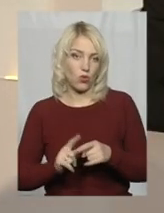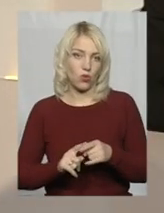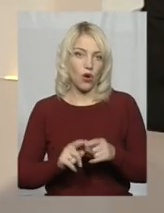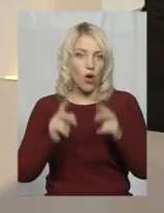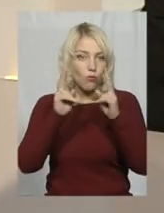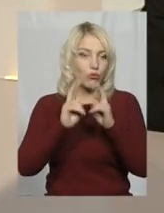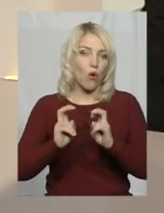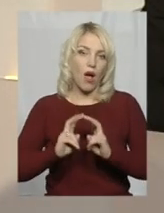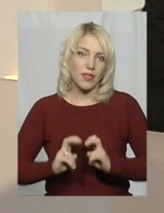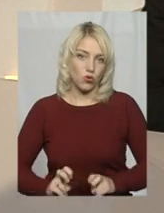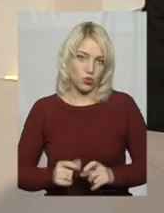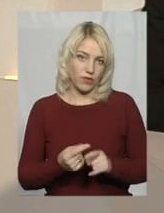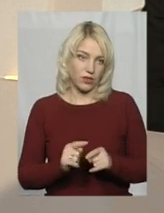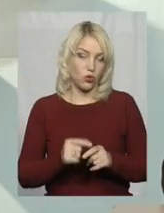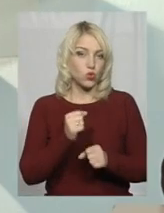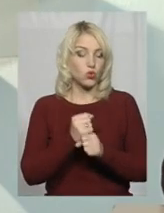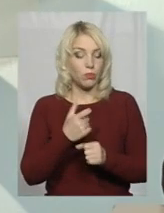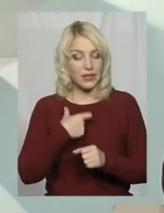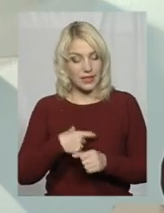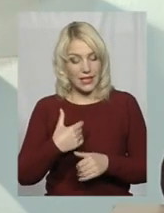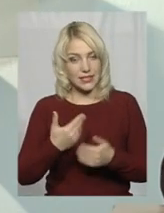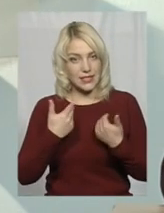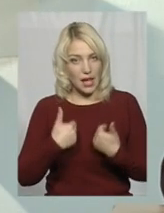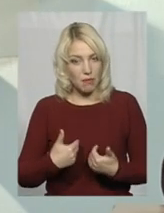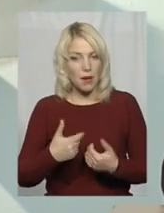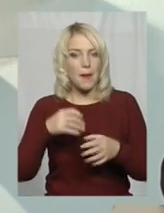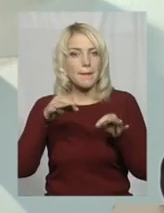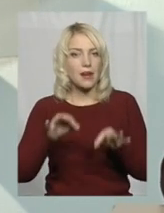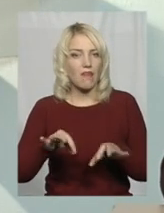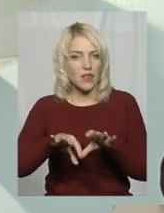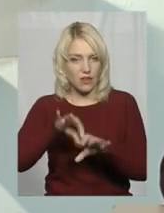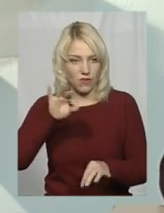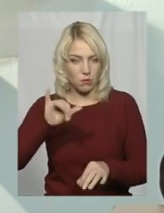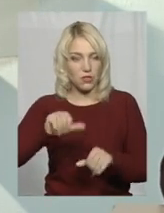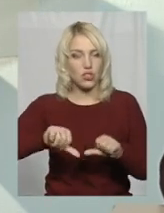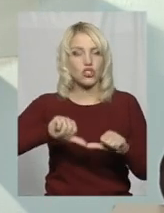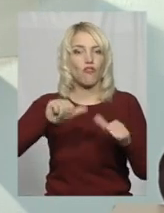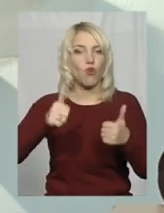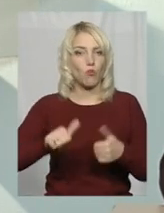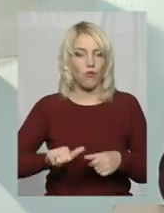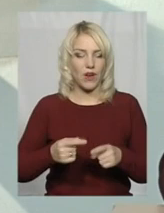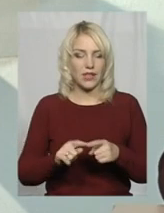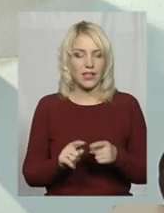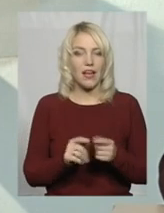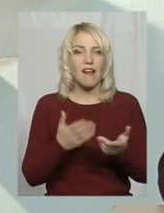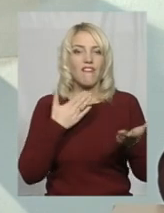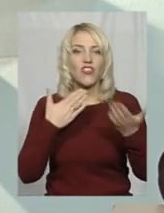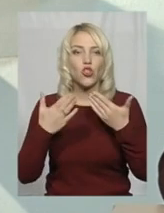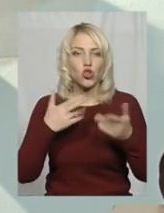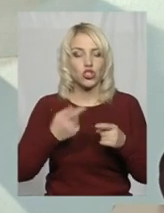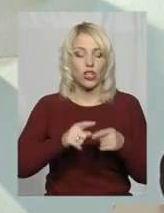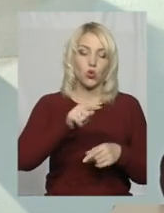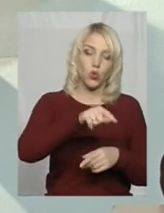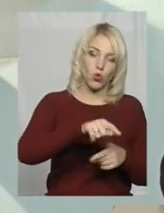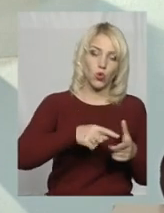проаналізувати, зробити для себе правильний вибір і сформувати ціннісне відношення до того чи